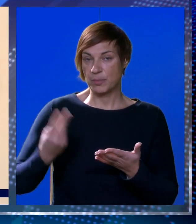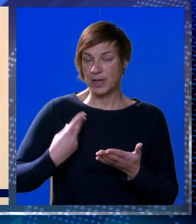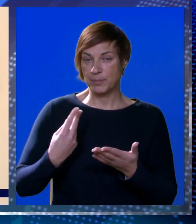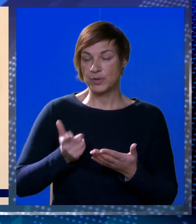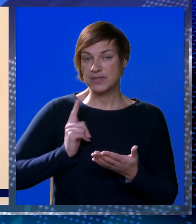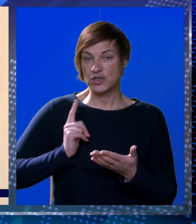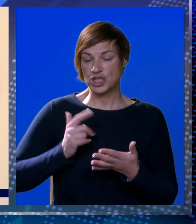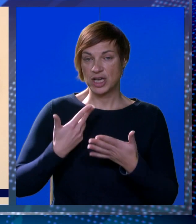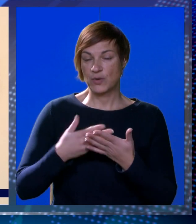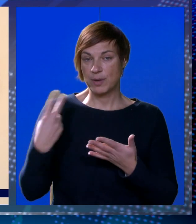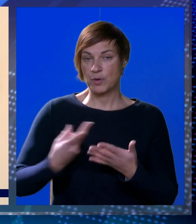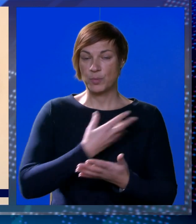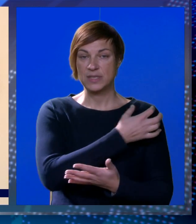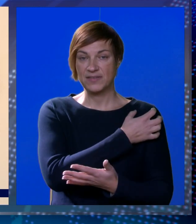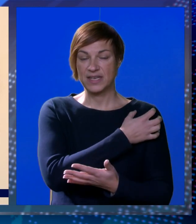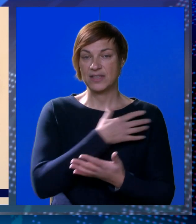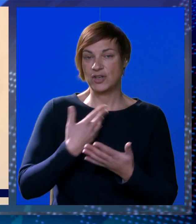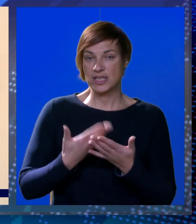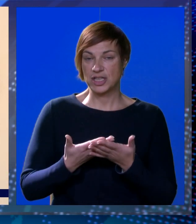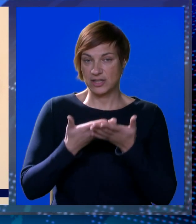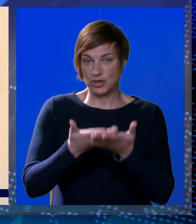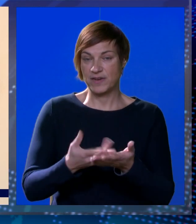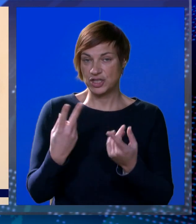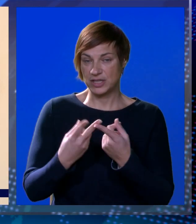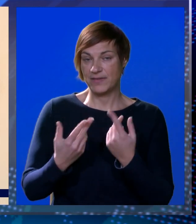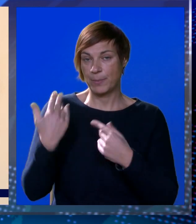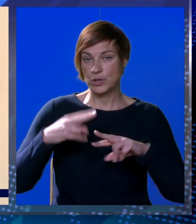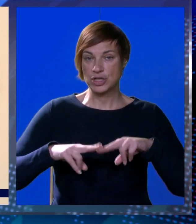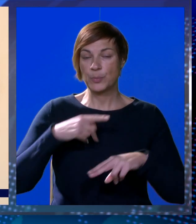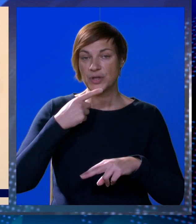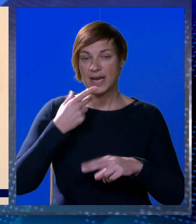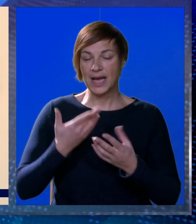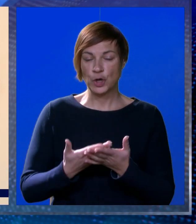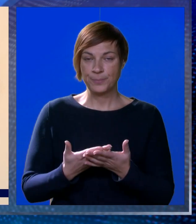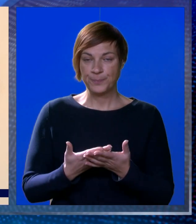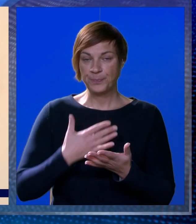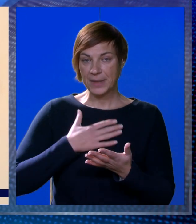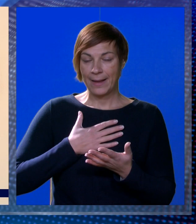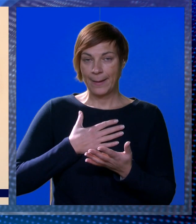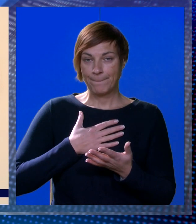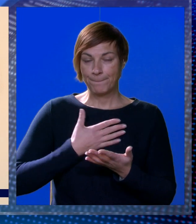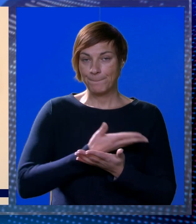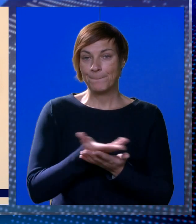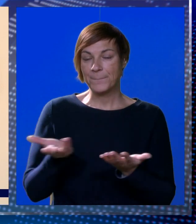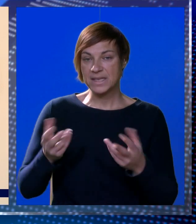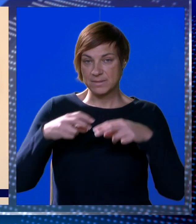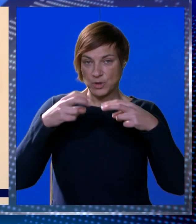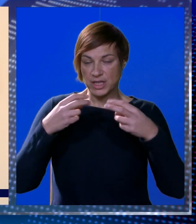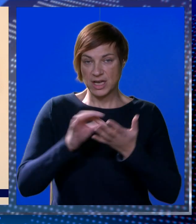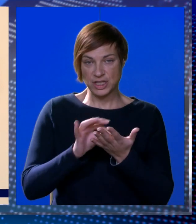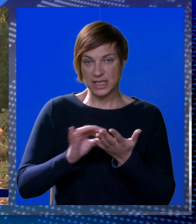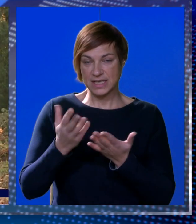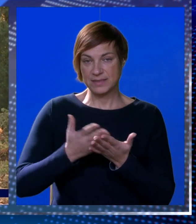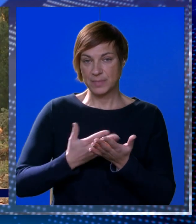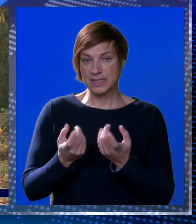nikakav poziv. Očekujemo ipak poziv gradonačelnika, jer je to i na vašoj televiziji prošli put rekao. Mi smo tražili